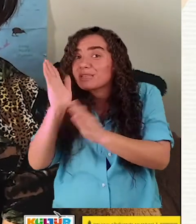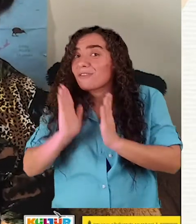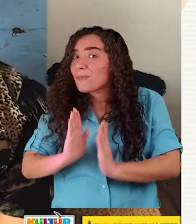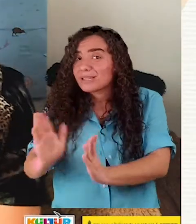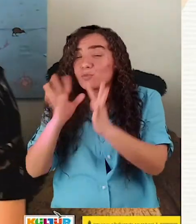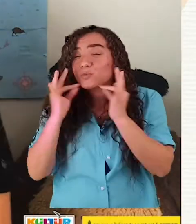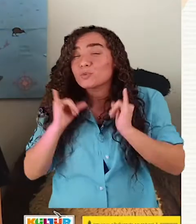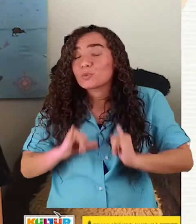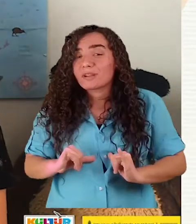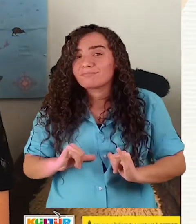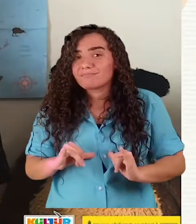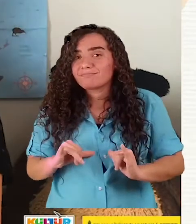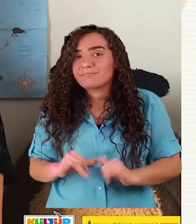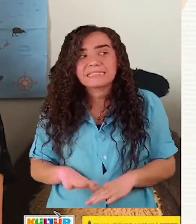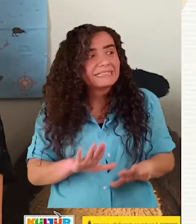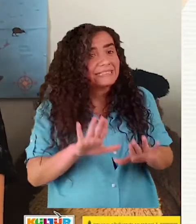Beğendim. O zaman?